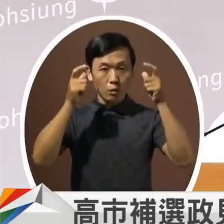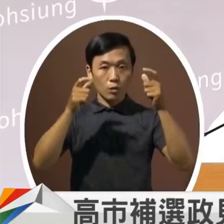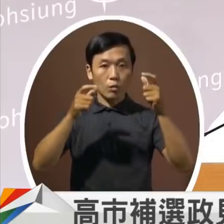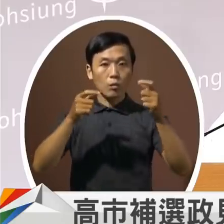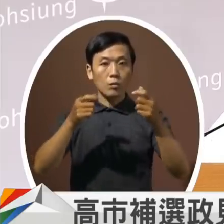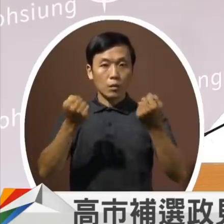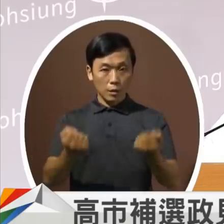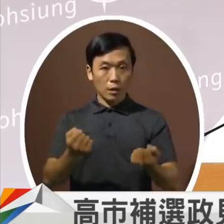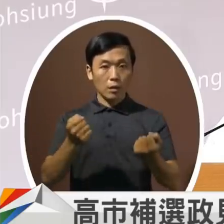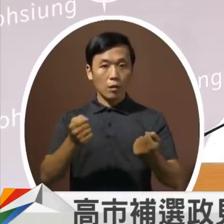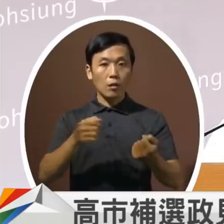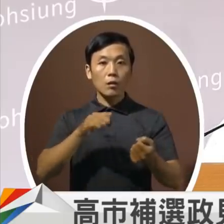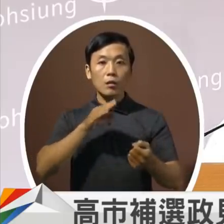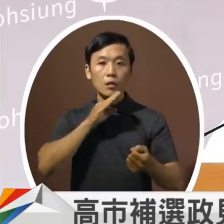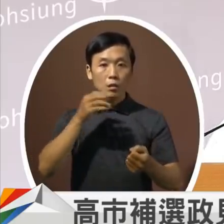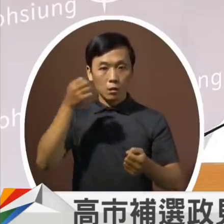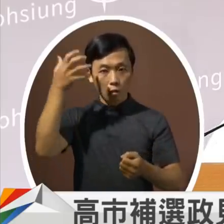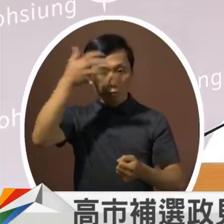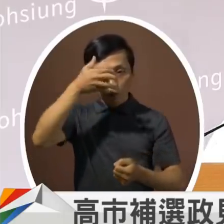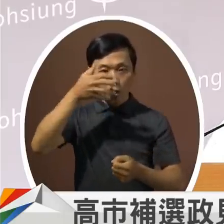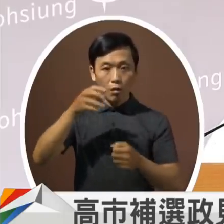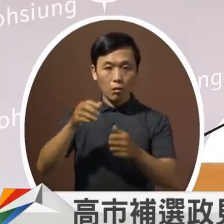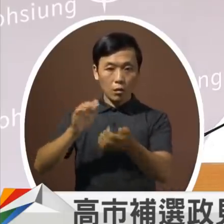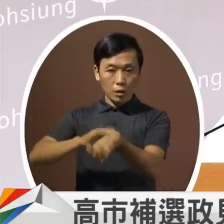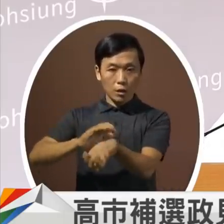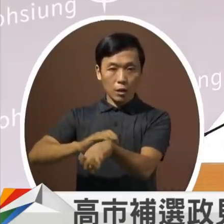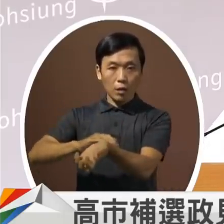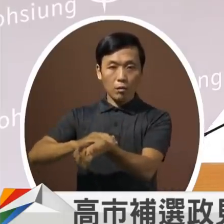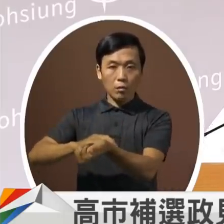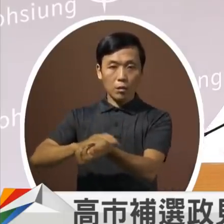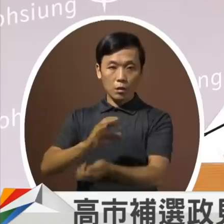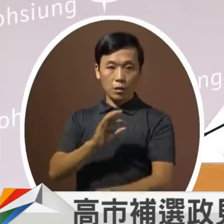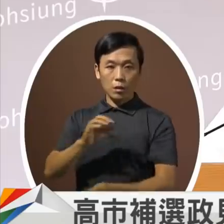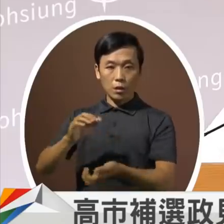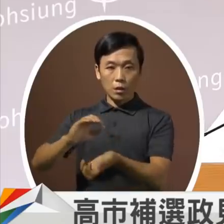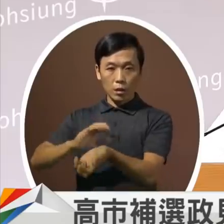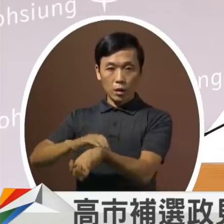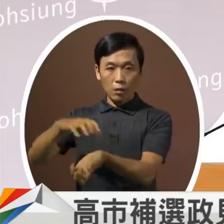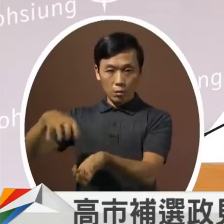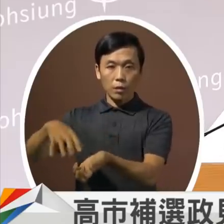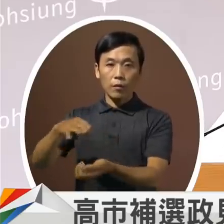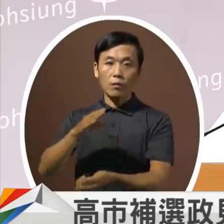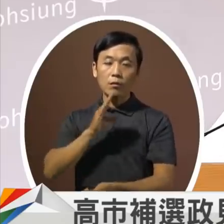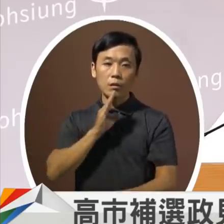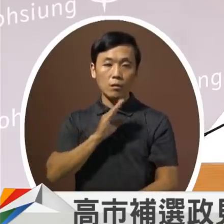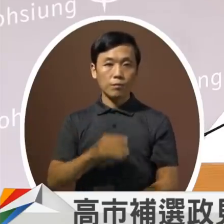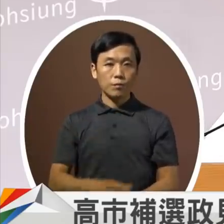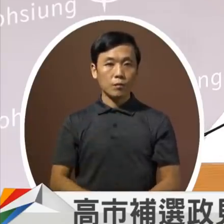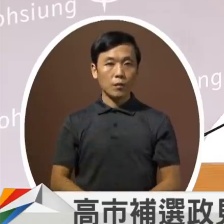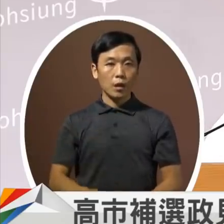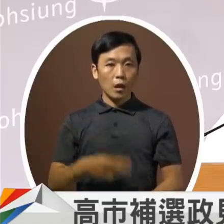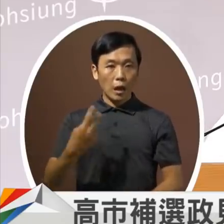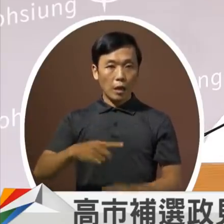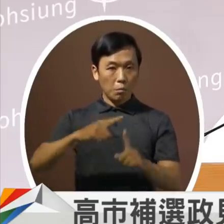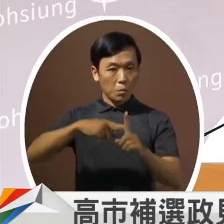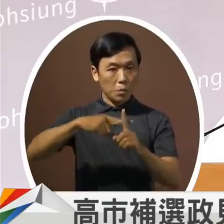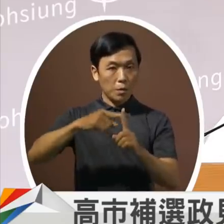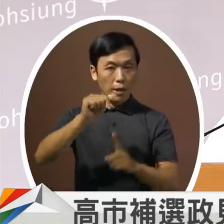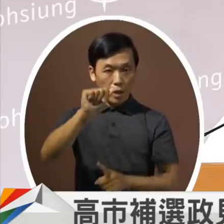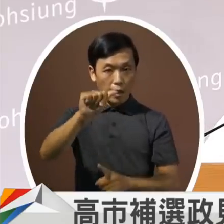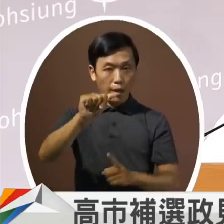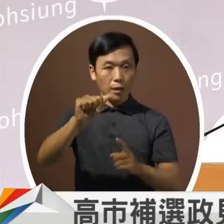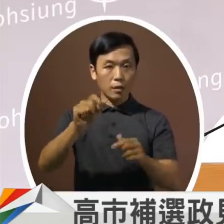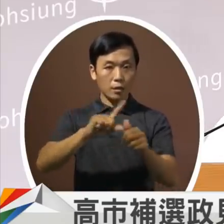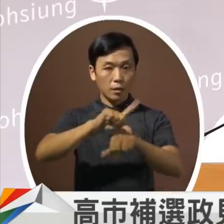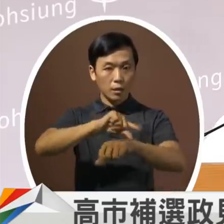高零友善的医疗机构假如我没有记错的话同时也兼做A级的长照中